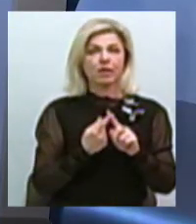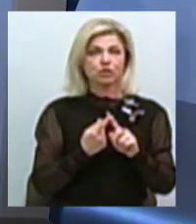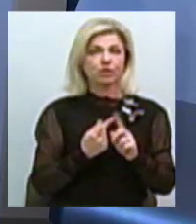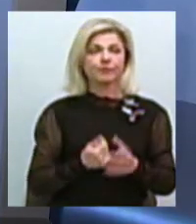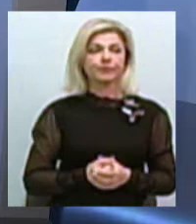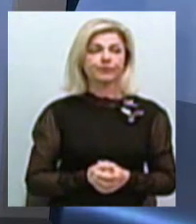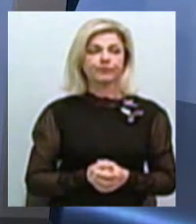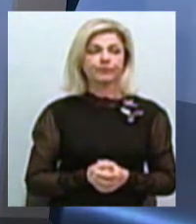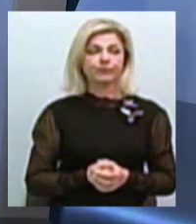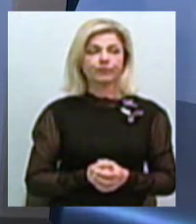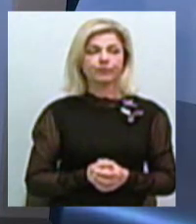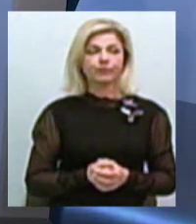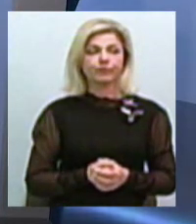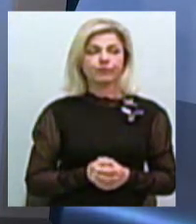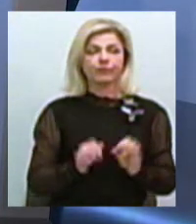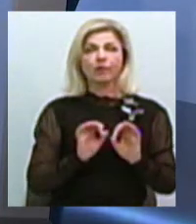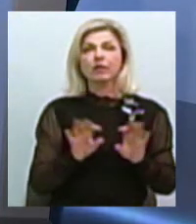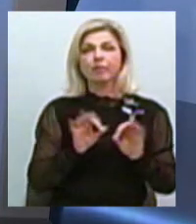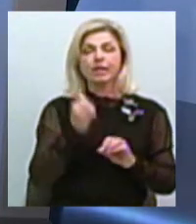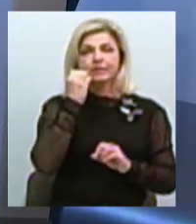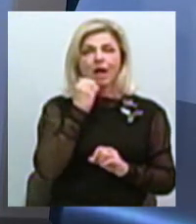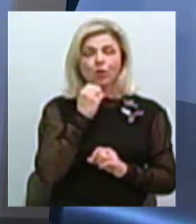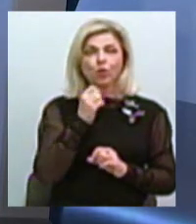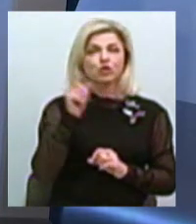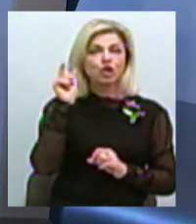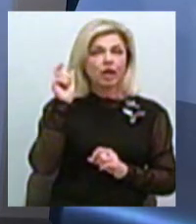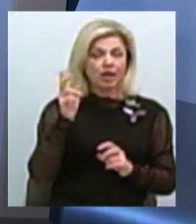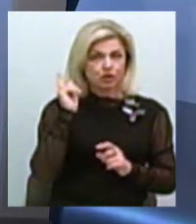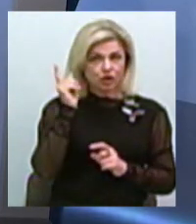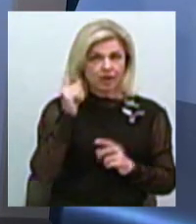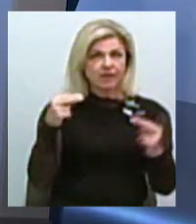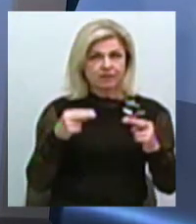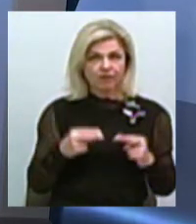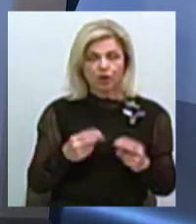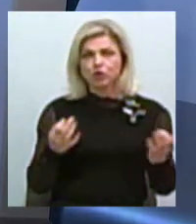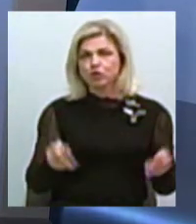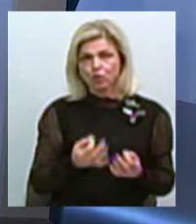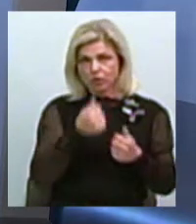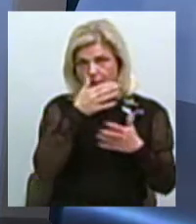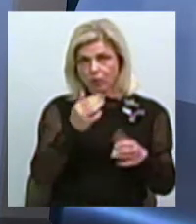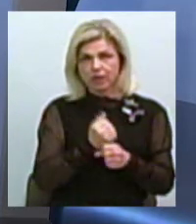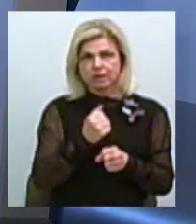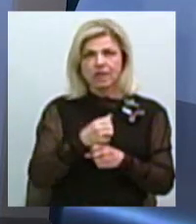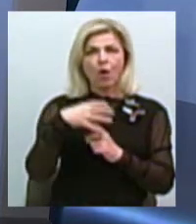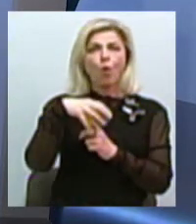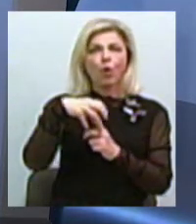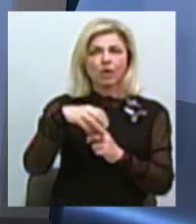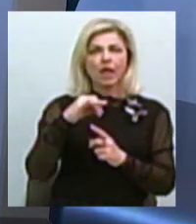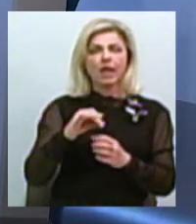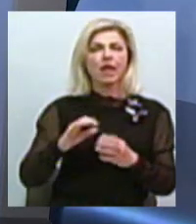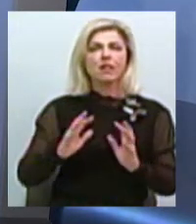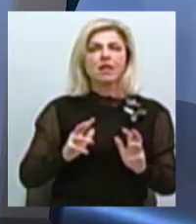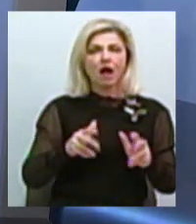розповідають старожили, що нічого не могли зробити з цим колоколом. Тобто і трактором його тягнули, і